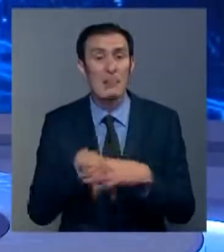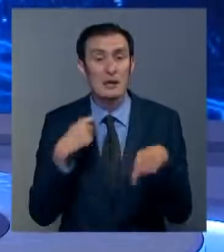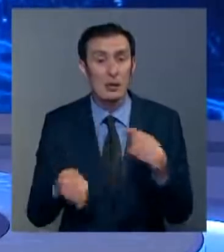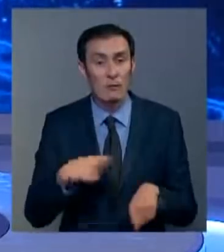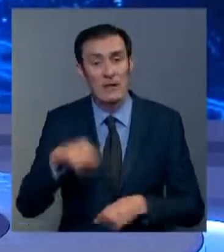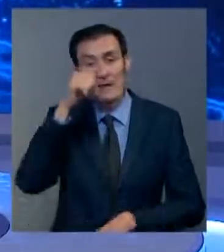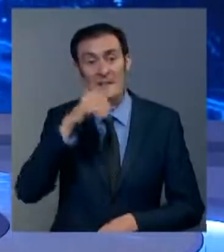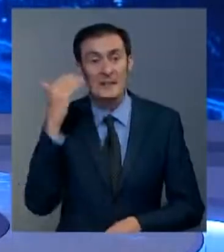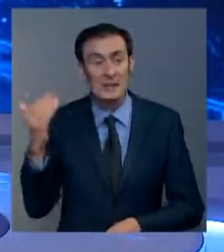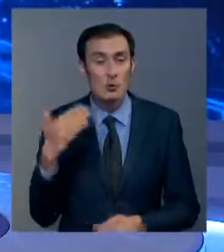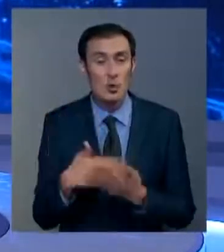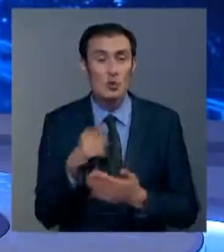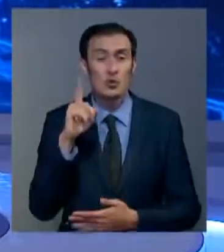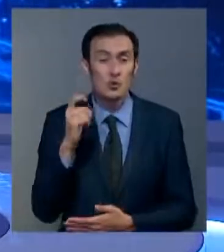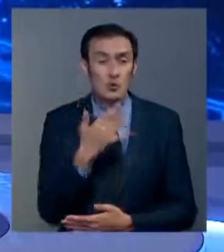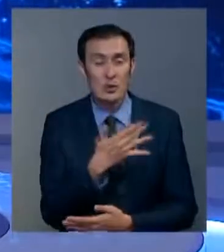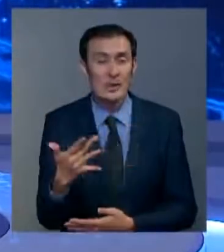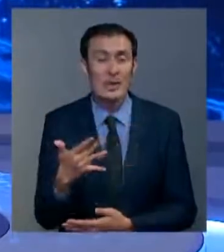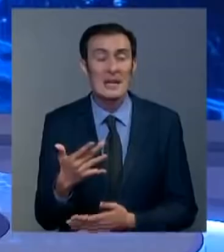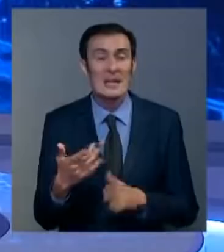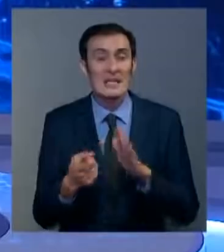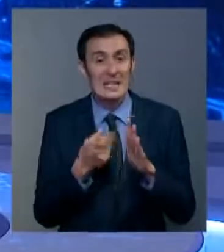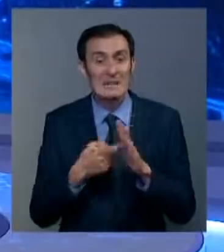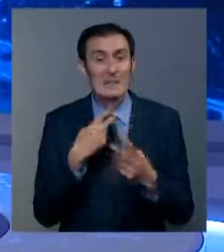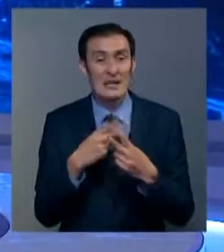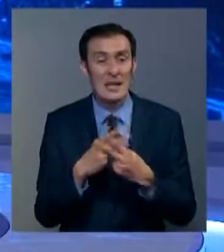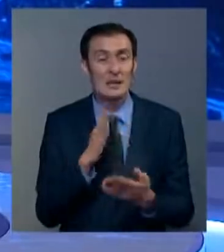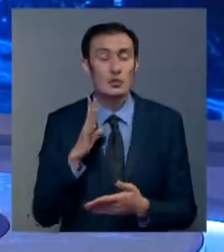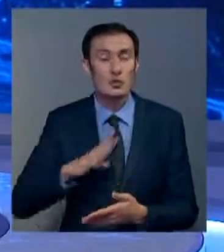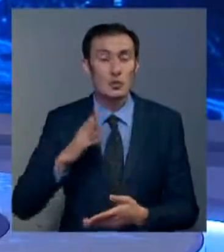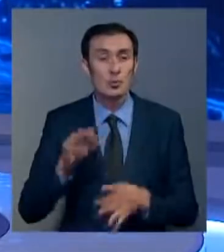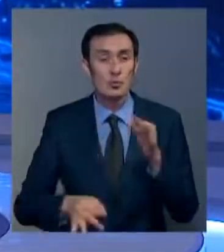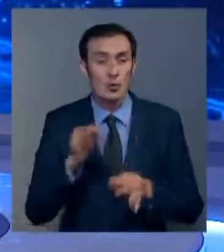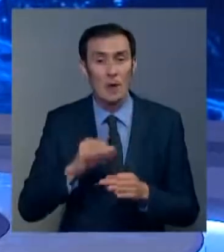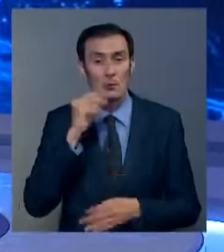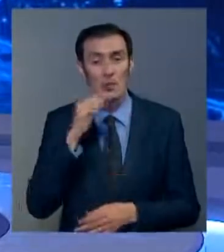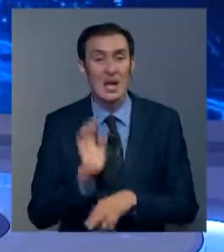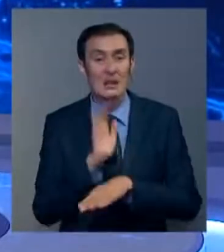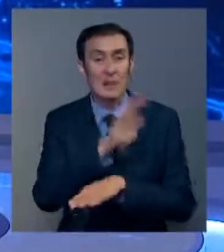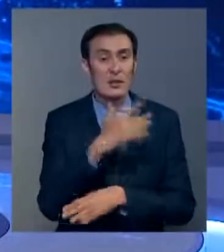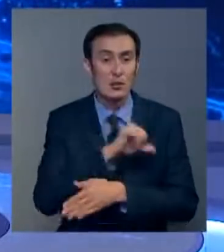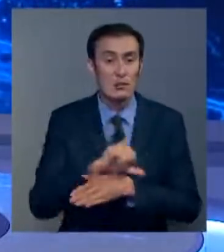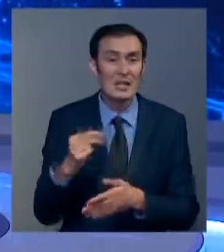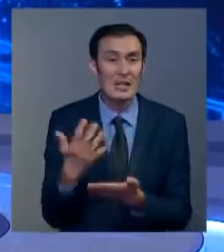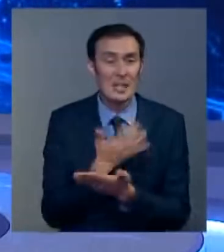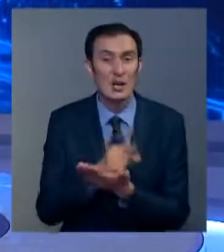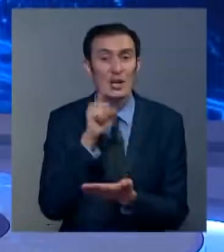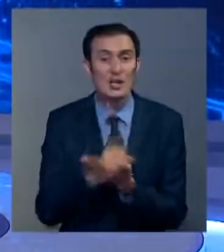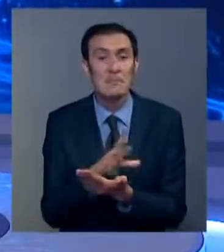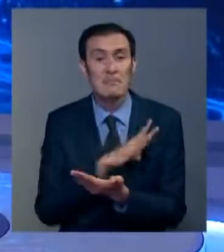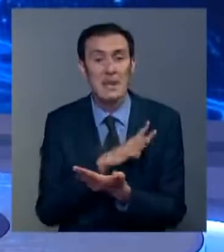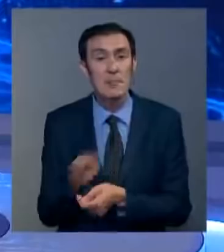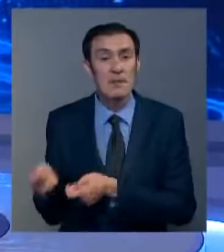в Греции. Около сотни в следственном изоляторе ждут решения суда. Мужчины отправили за рубеж на заработки, должны были